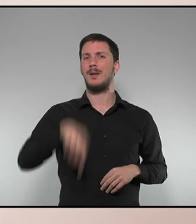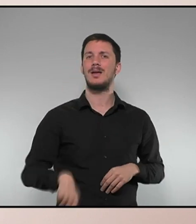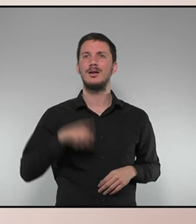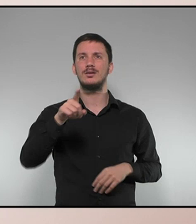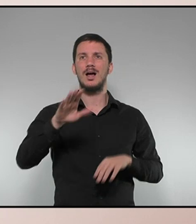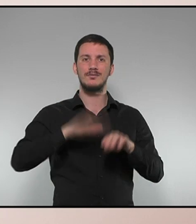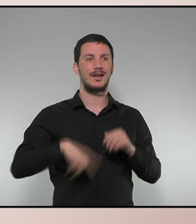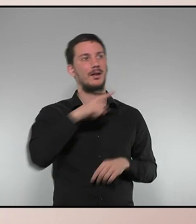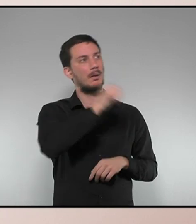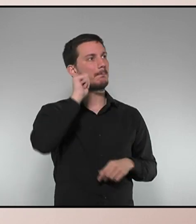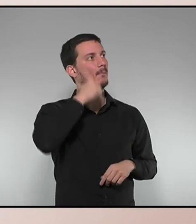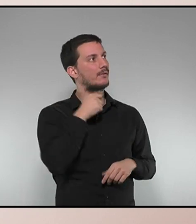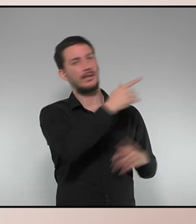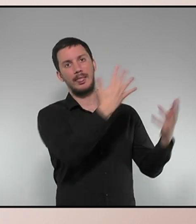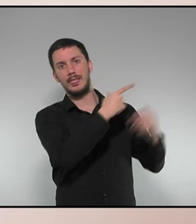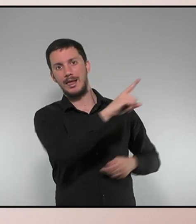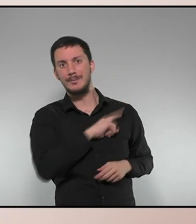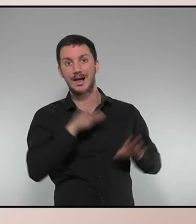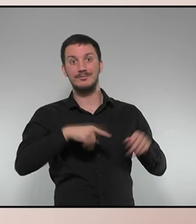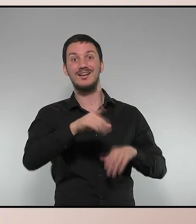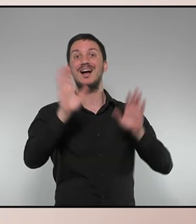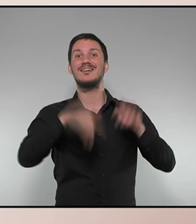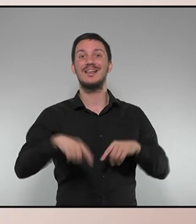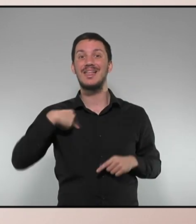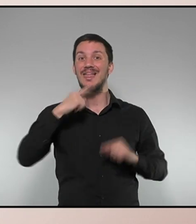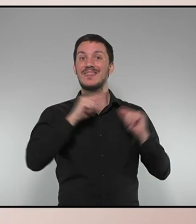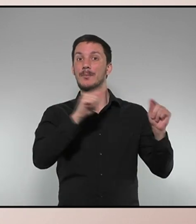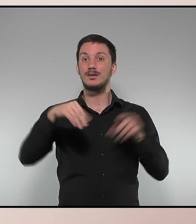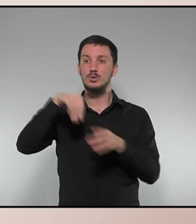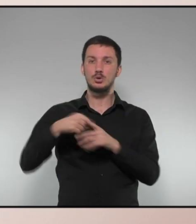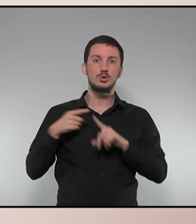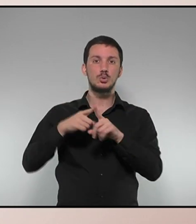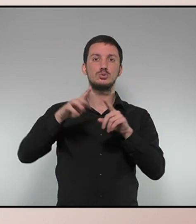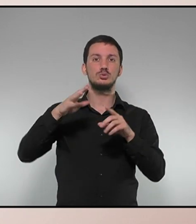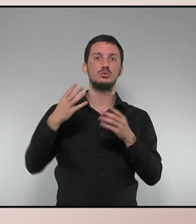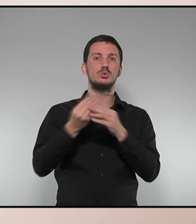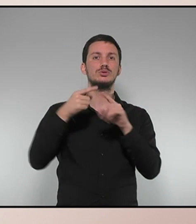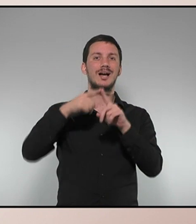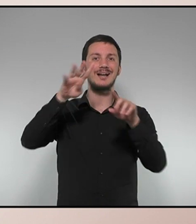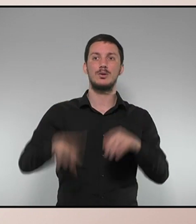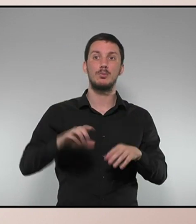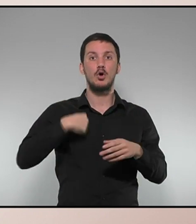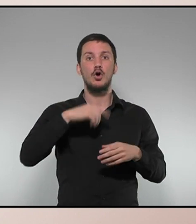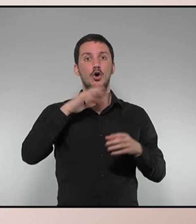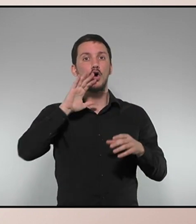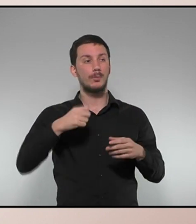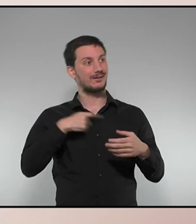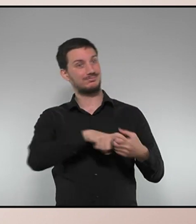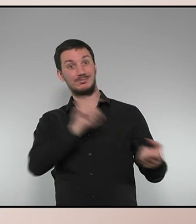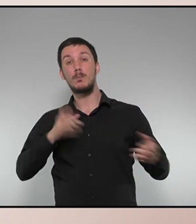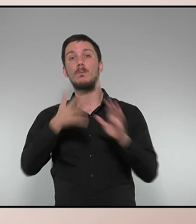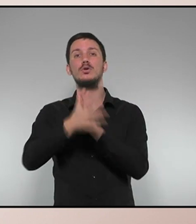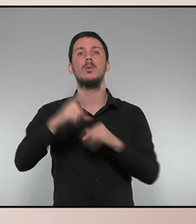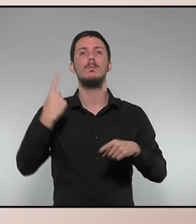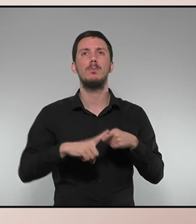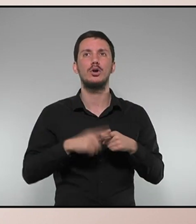ens humilien el senyor Pedro Sánchez de Catalunya. Vostès han acabat amb el debat intern a Junts per Catalunya sobre la sortida del govern perquè ens ha fet posar d'acord que vostès no s'han